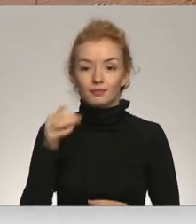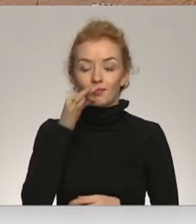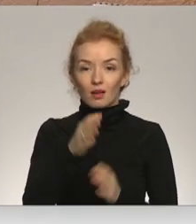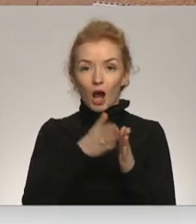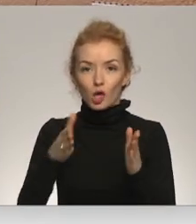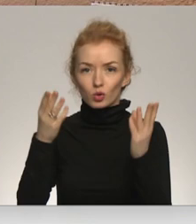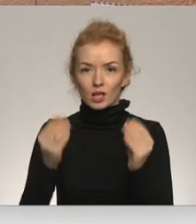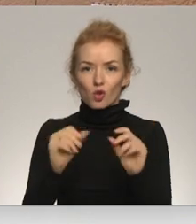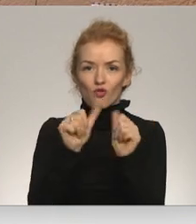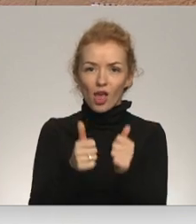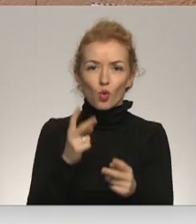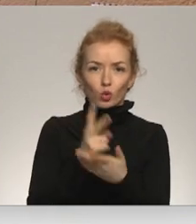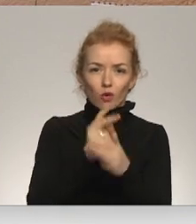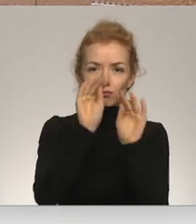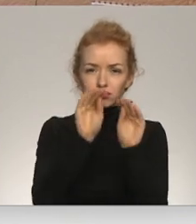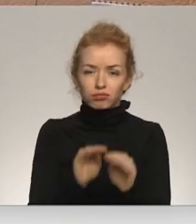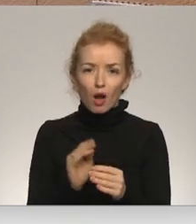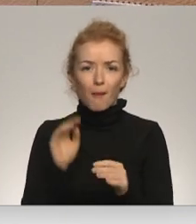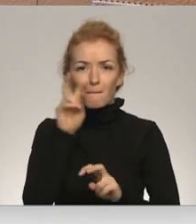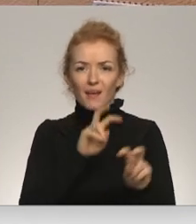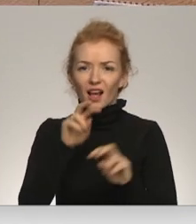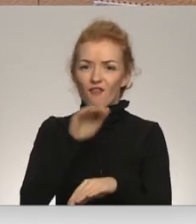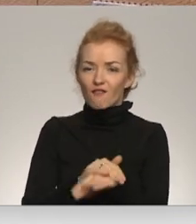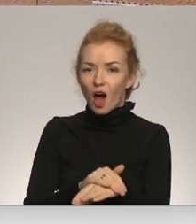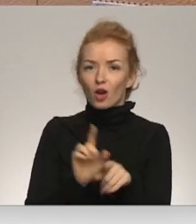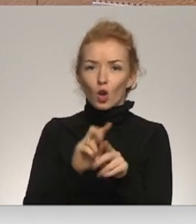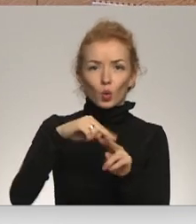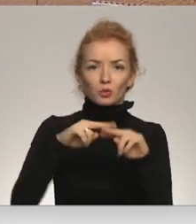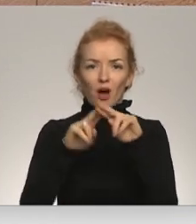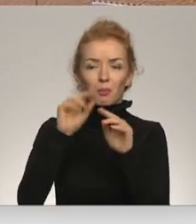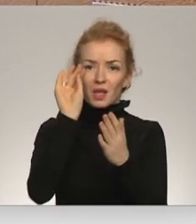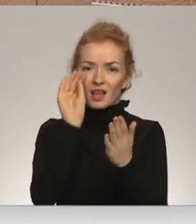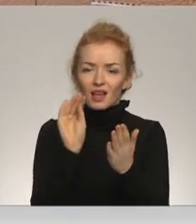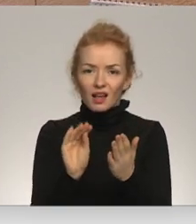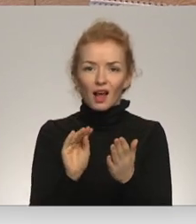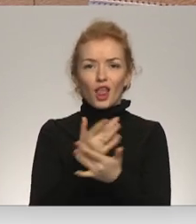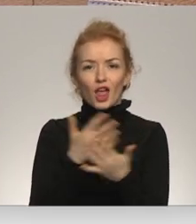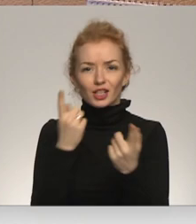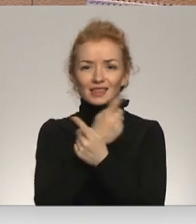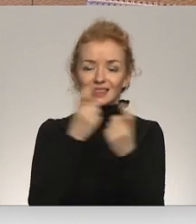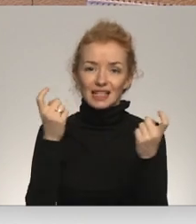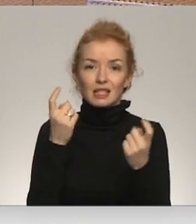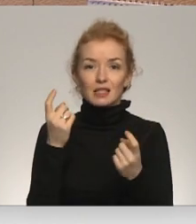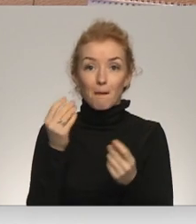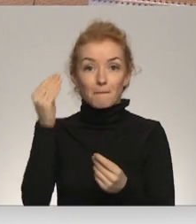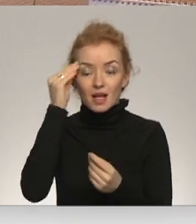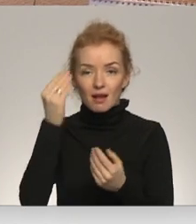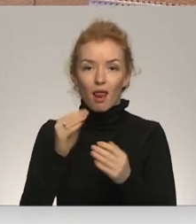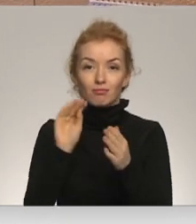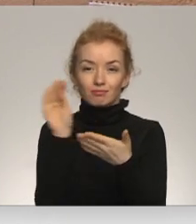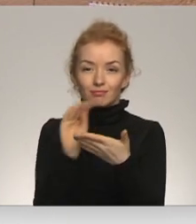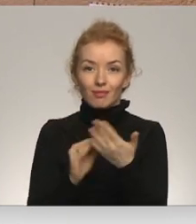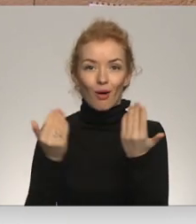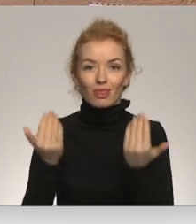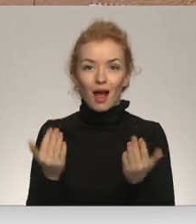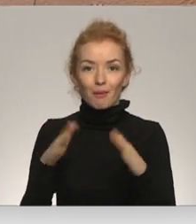veidoju uzdevumu, meklēja faktus, lieku kopā kruštvārdu mīklās, rakstīju dažādas ziņas mīklās. Līdz ar to liekas, ka